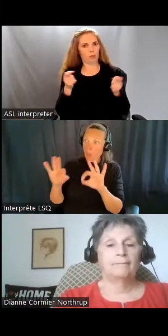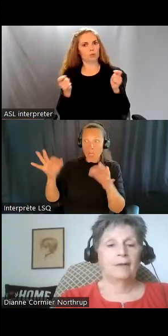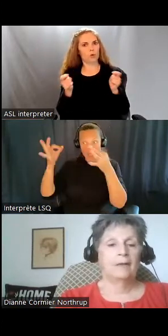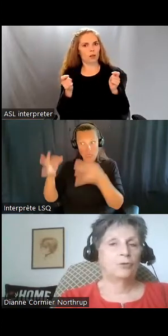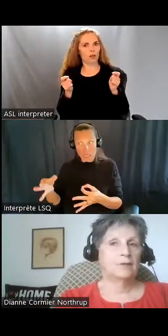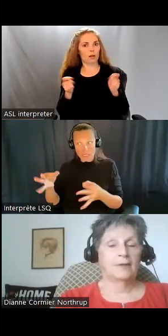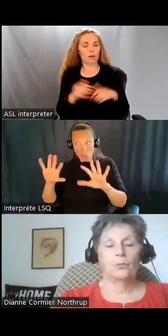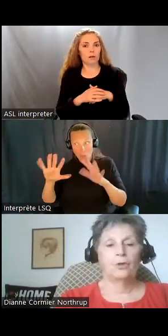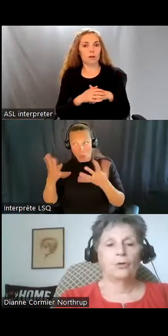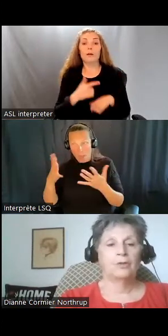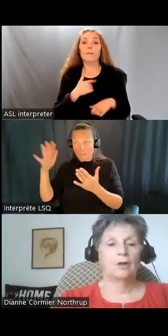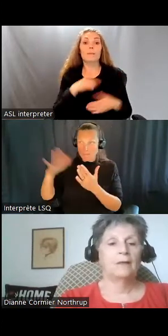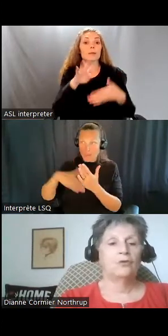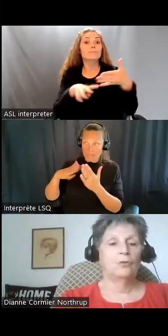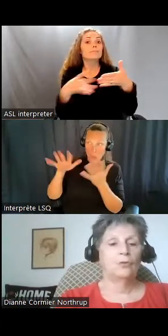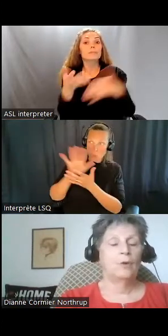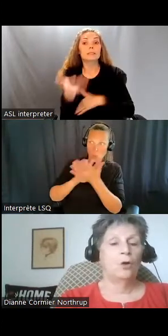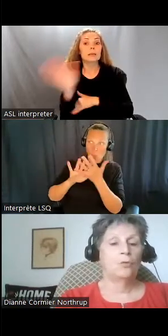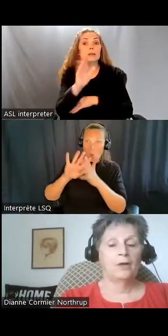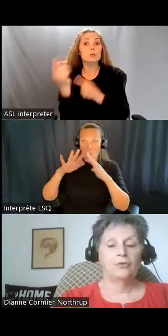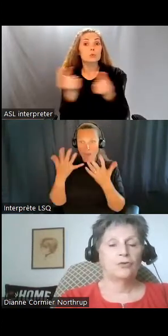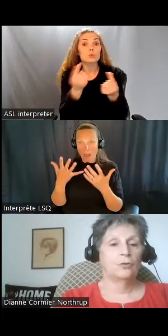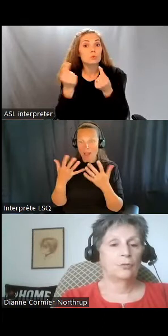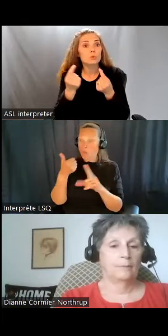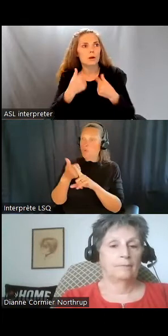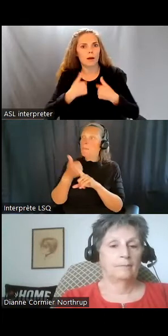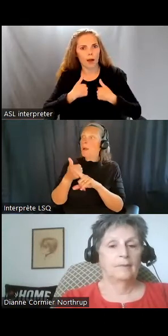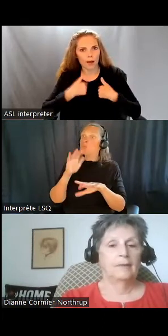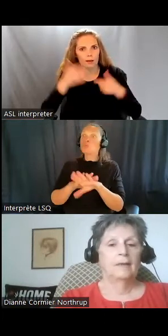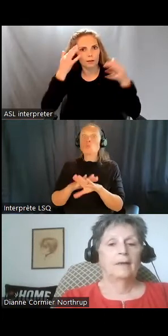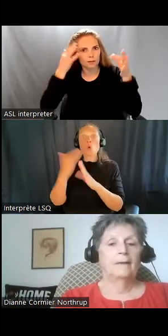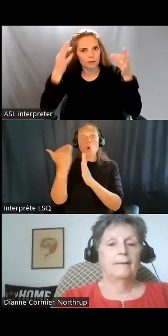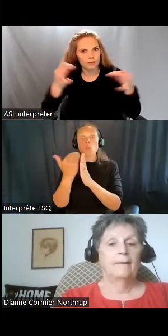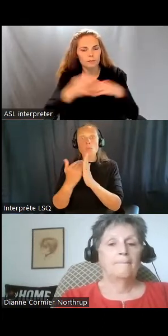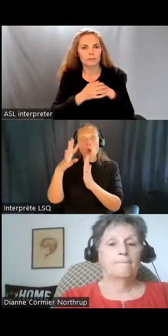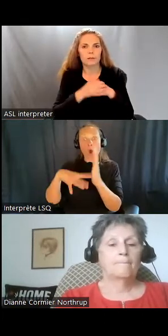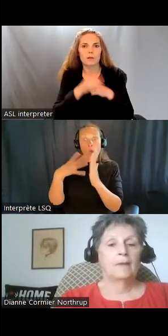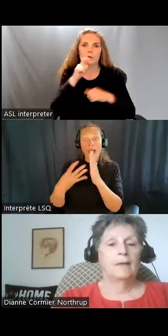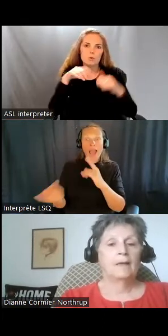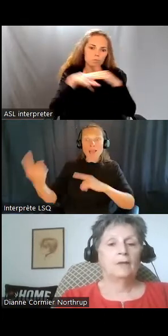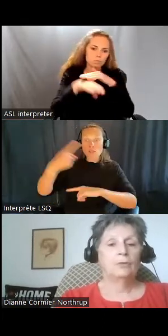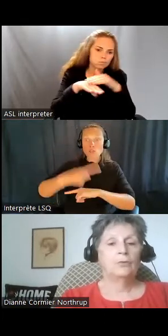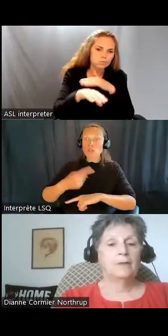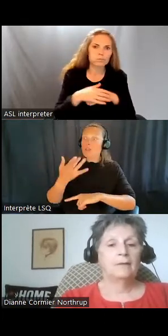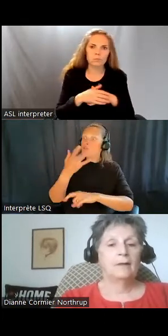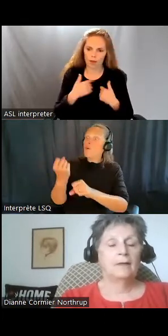vous décidez de ce que vous faites pendant votre journée, décidez de ce qui se passe dans votre maison ou qui vient chez vous.